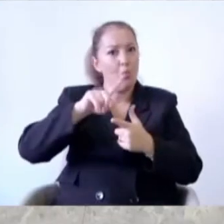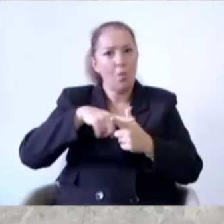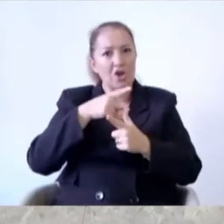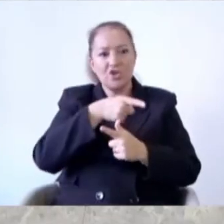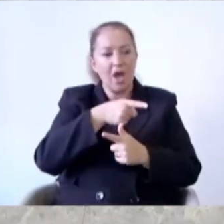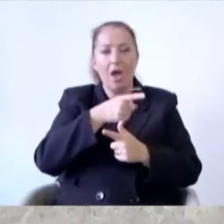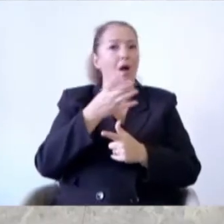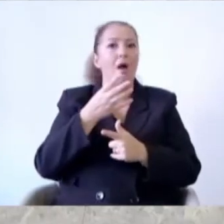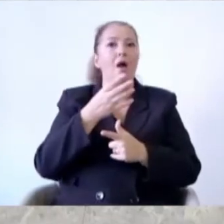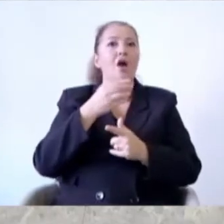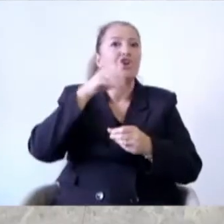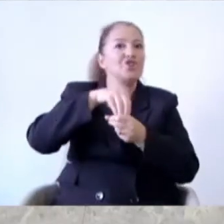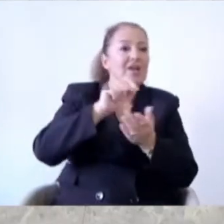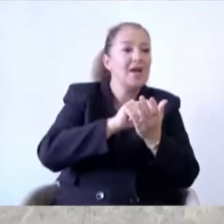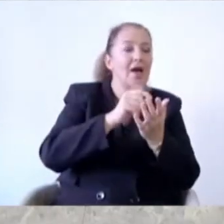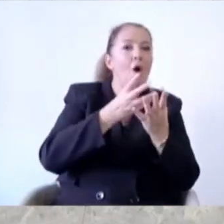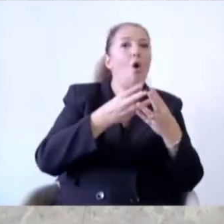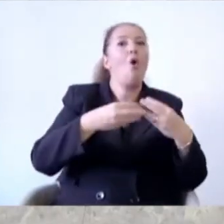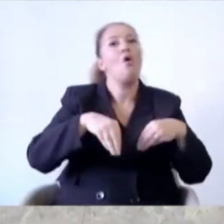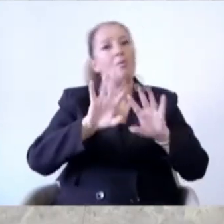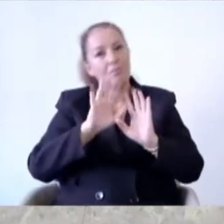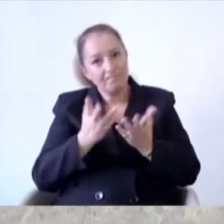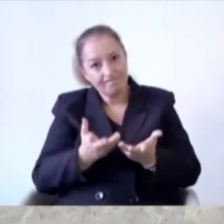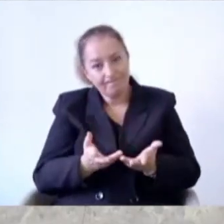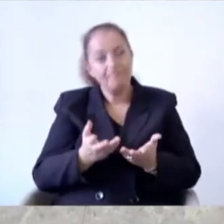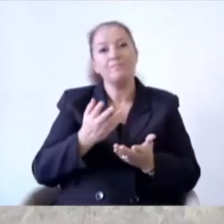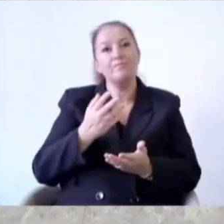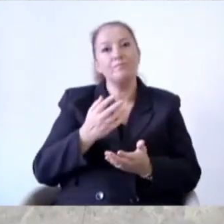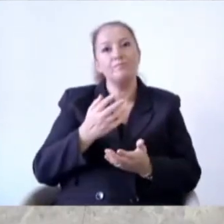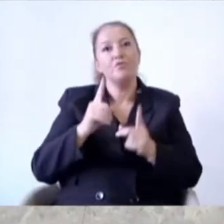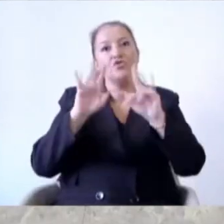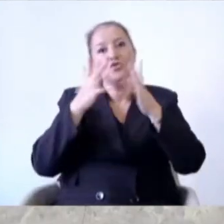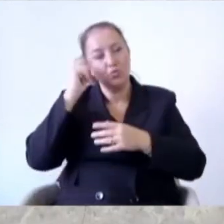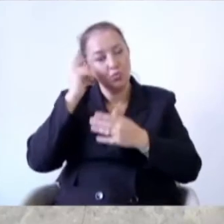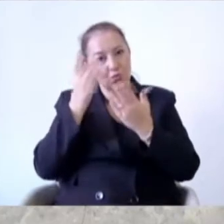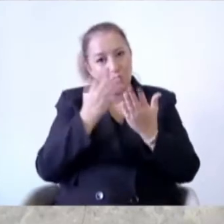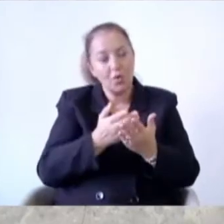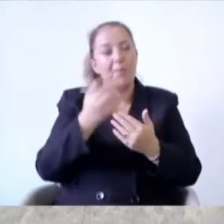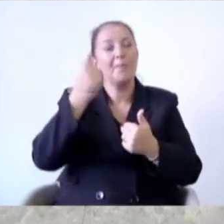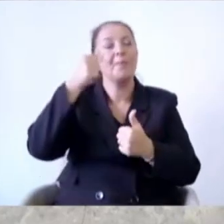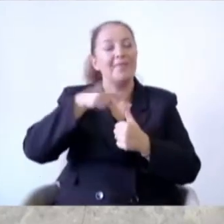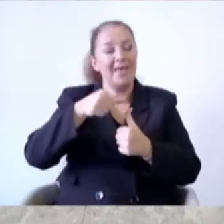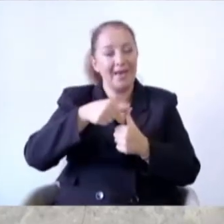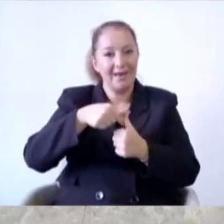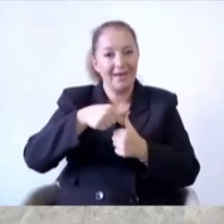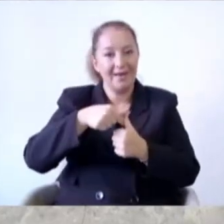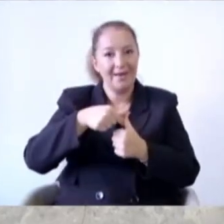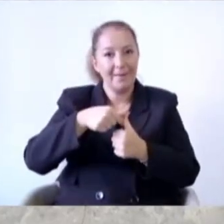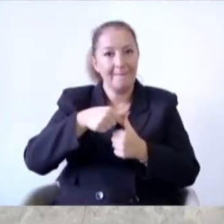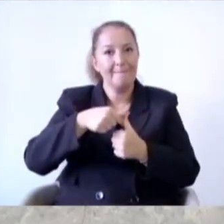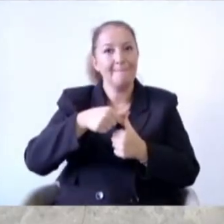kapsamaması lazımdır. Kapsamayacağını ııı umut ediyorum. Ben tekrar ııı